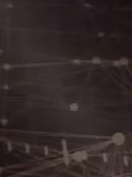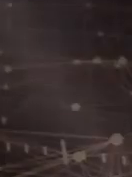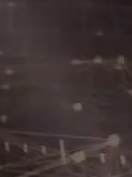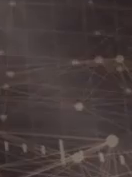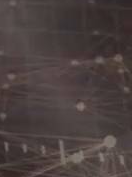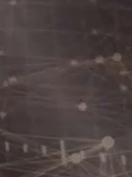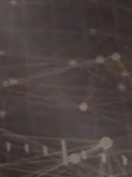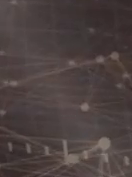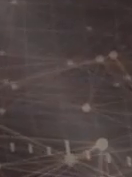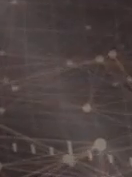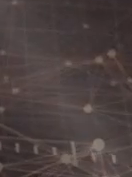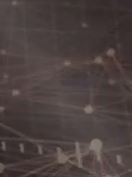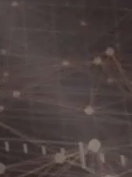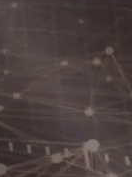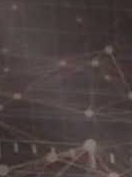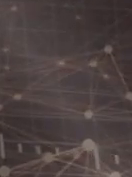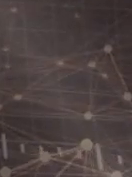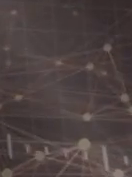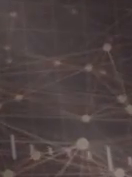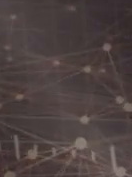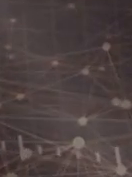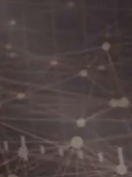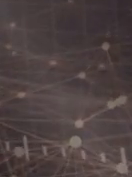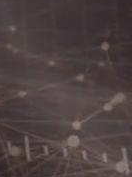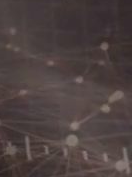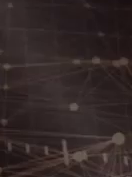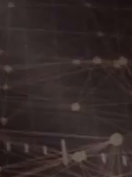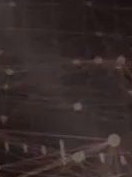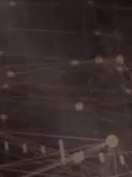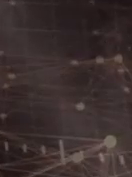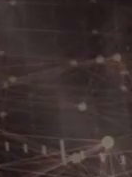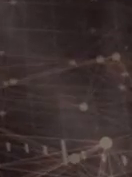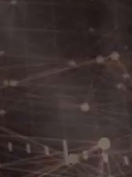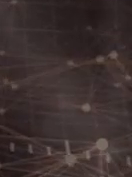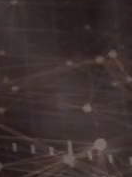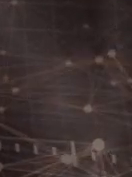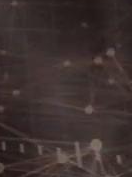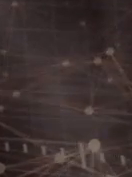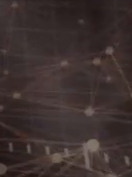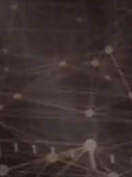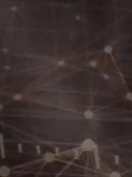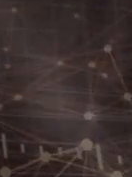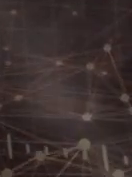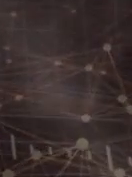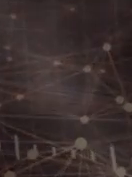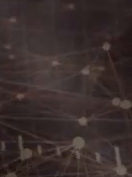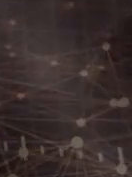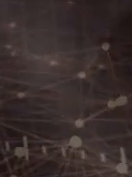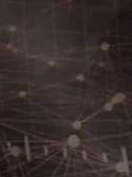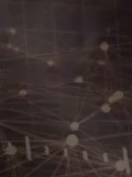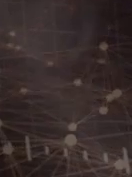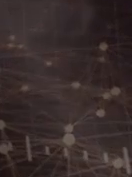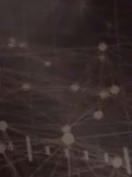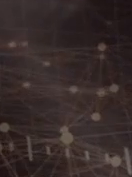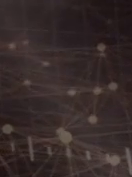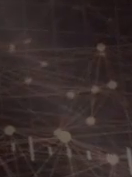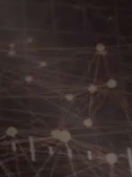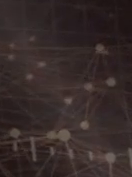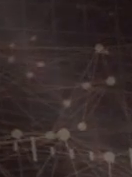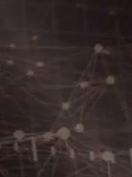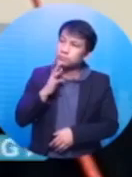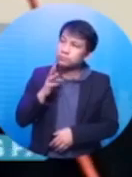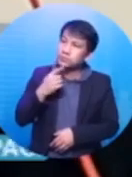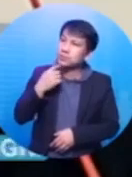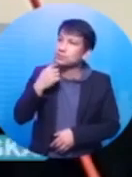sila nag-usap nung kapit bahay po namin. Tapos, kung ano-ano pong pinagsasabi niya. Kaya di ko po napigilan yung sarili ko. So, magot po ako.